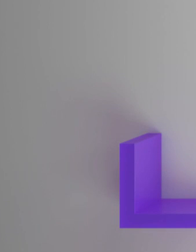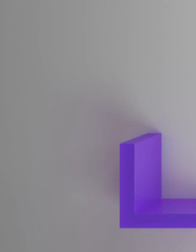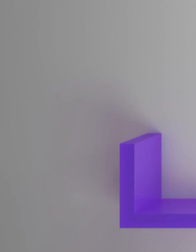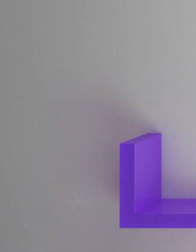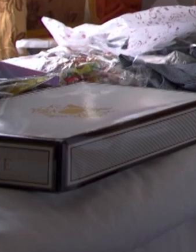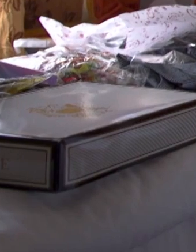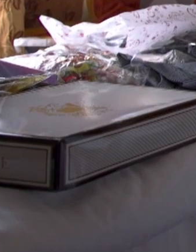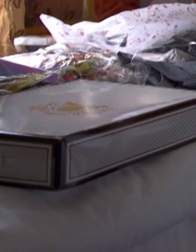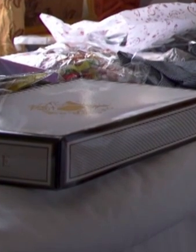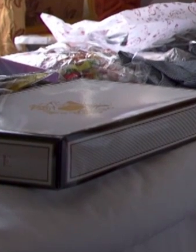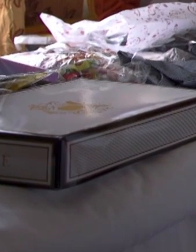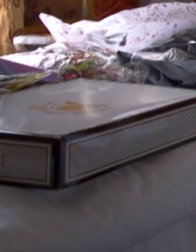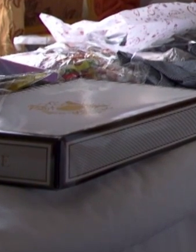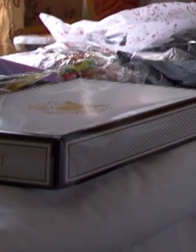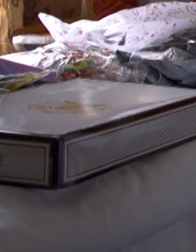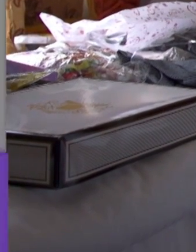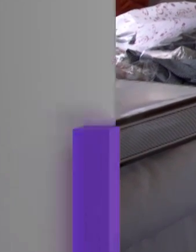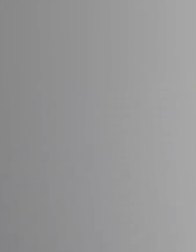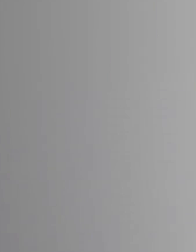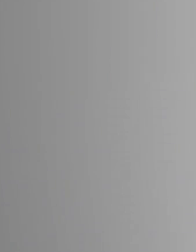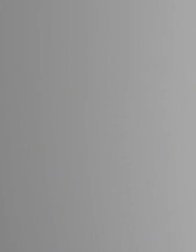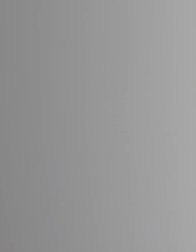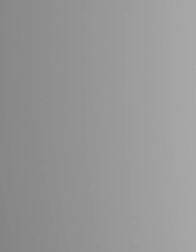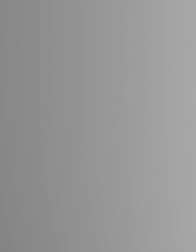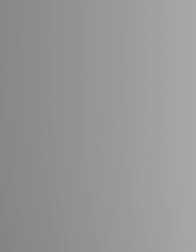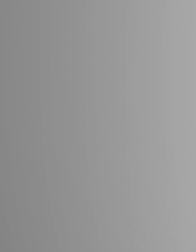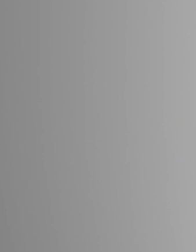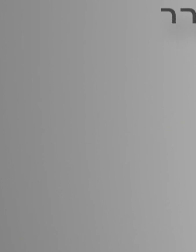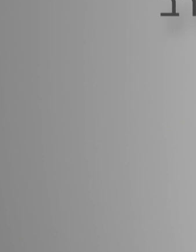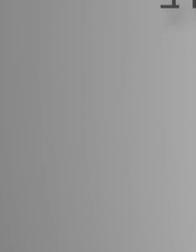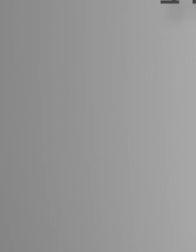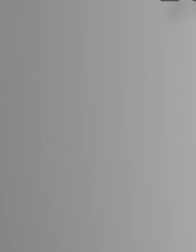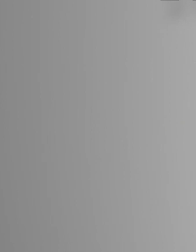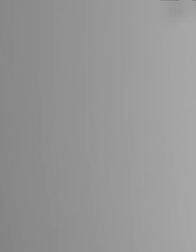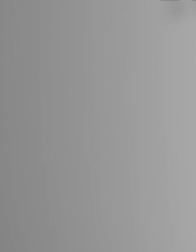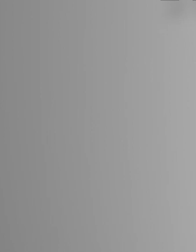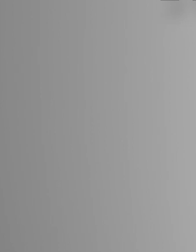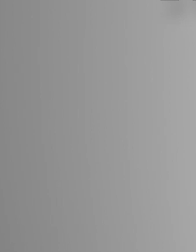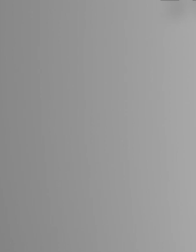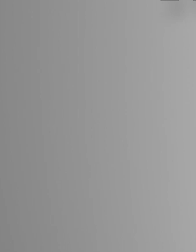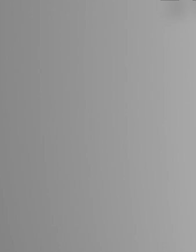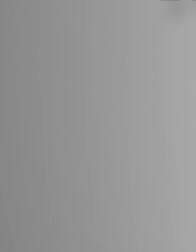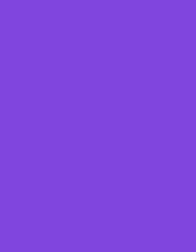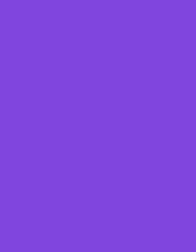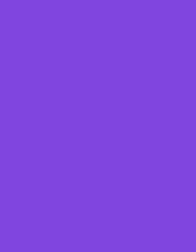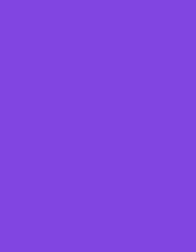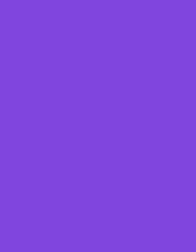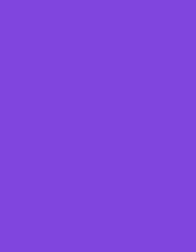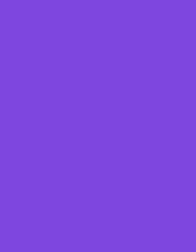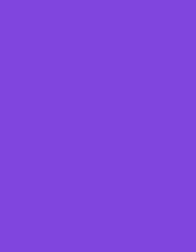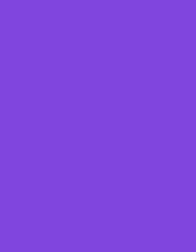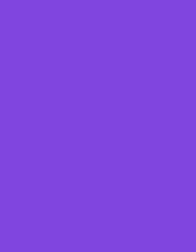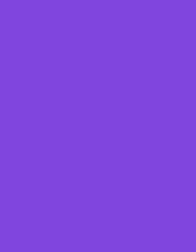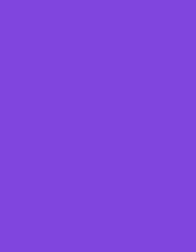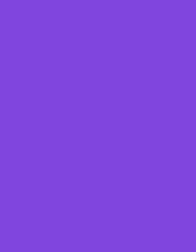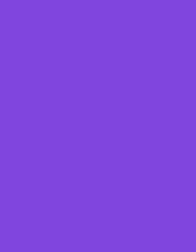אביב. אין סנטימנטים. אין סנטימנטים. מיד אחרי חדשות הערב. תעשו